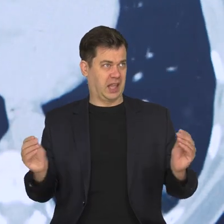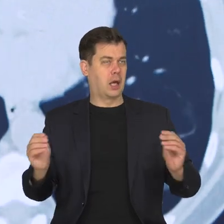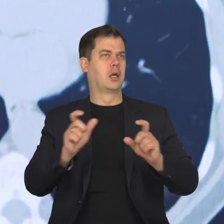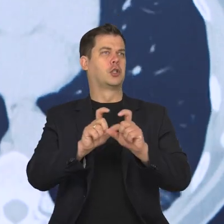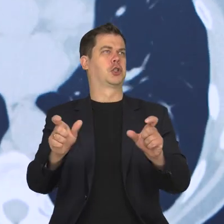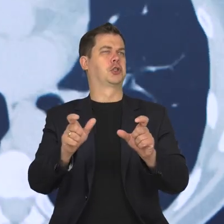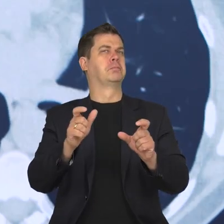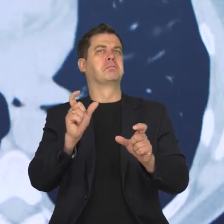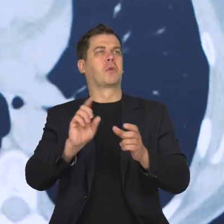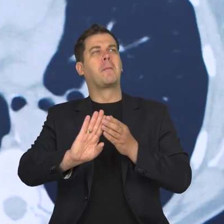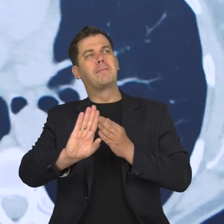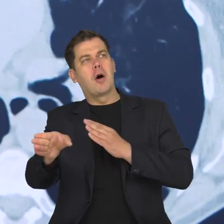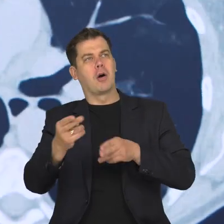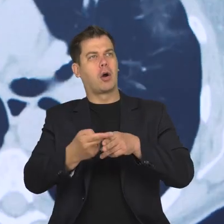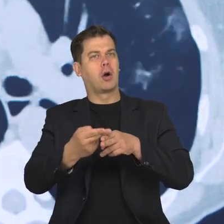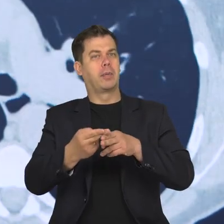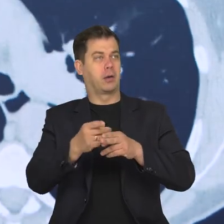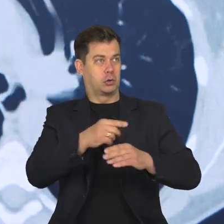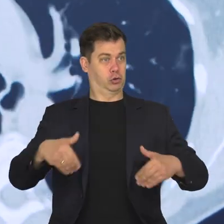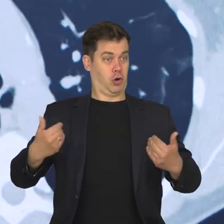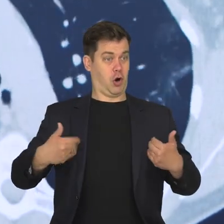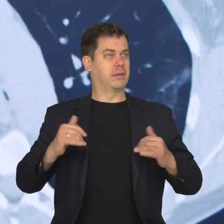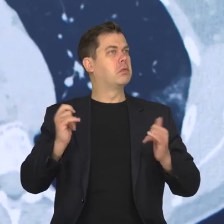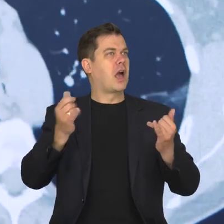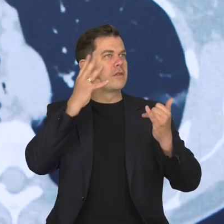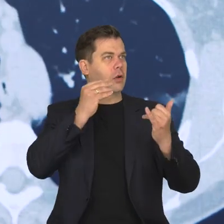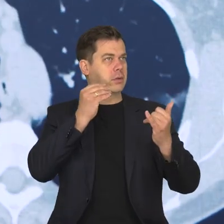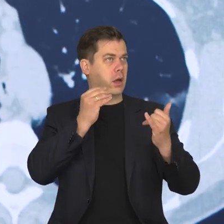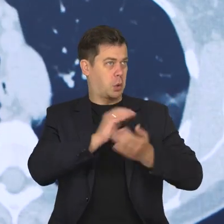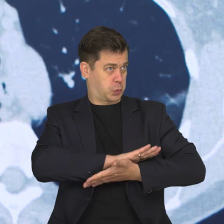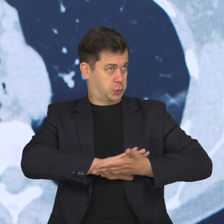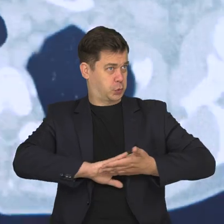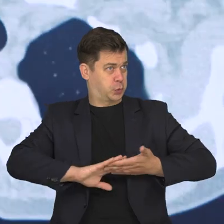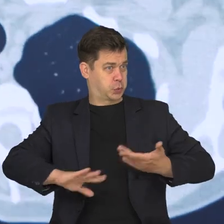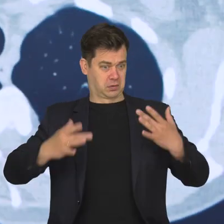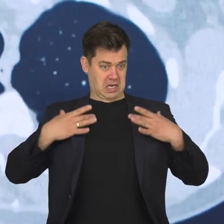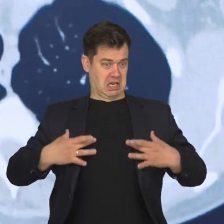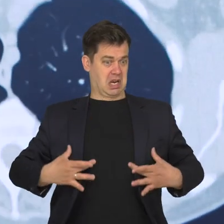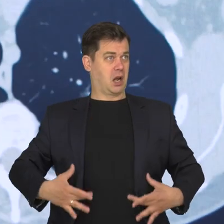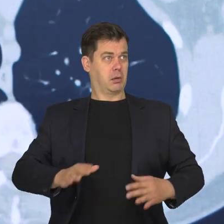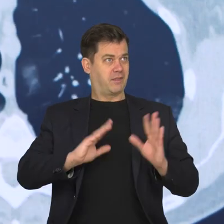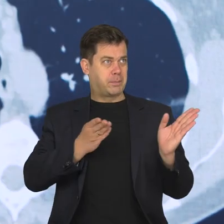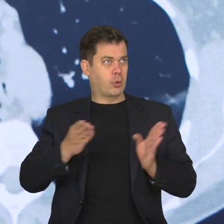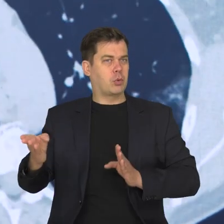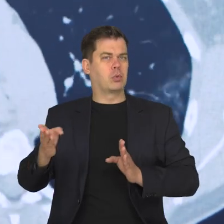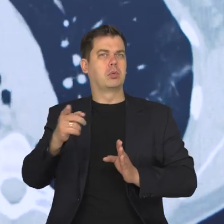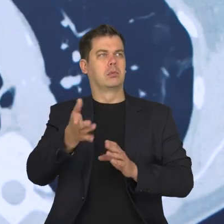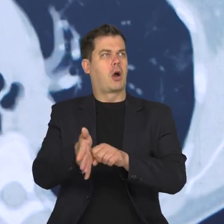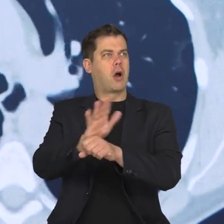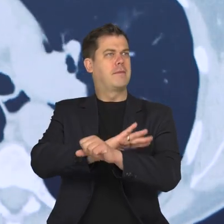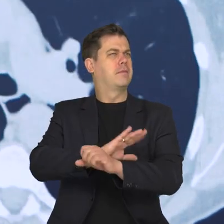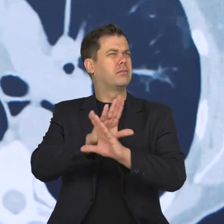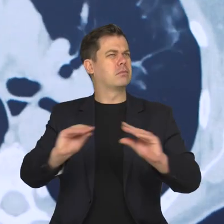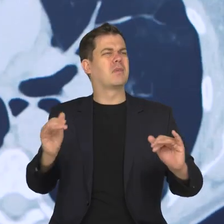znika? Czy wiemy coś na temat tego, co się staje z tak zwanymi ozdrowieńcami? Czy pozbywamy się w końcu tych efektów, które wywołał